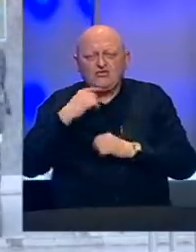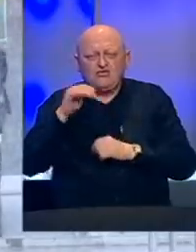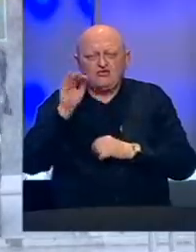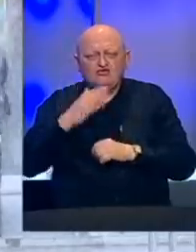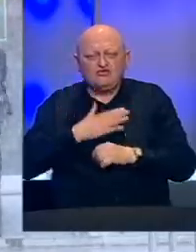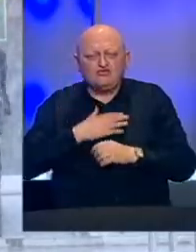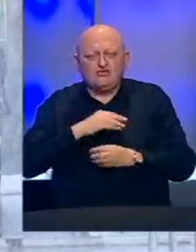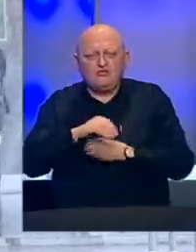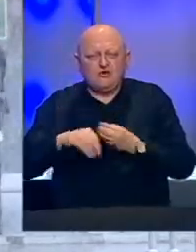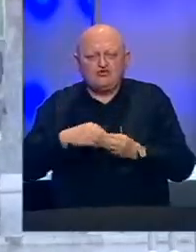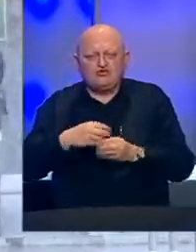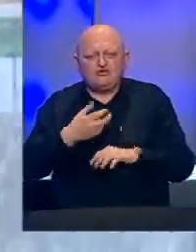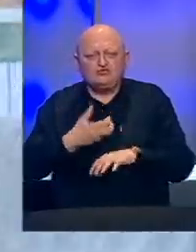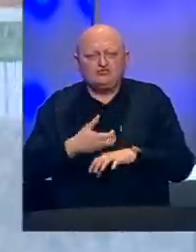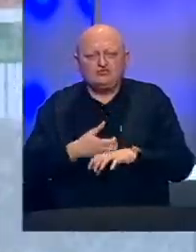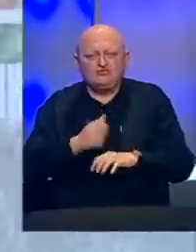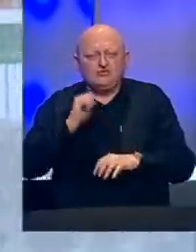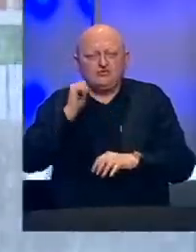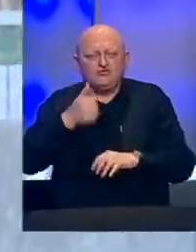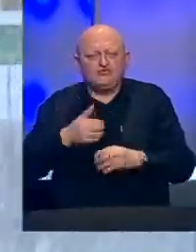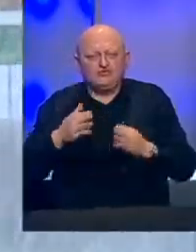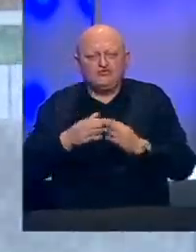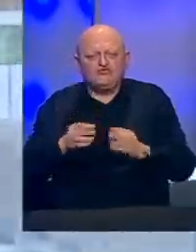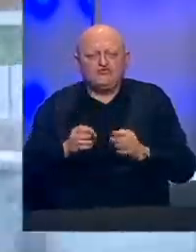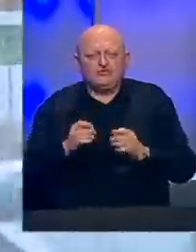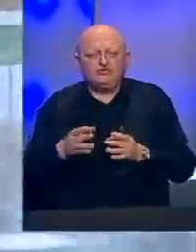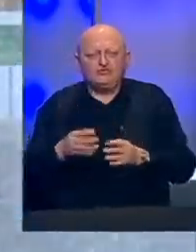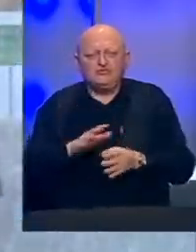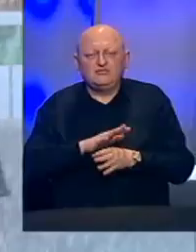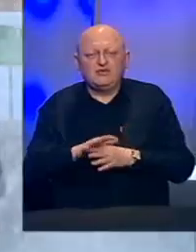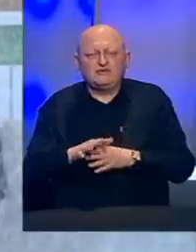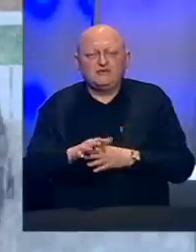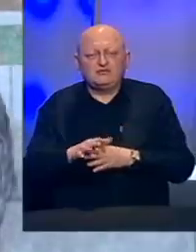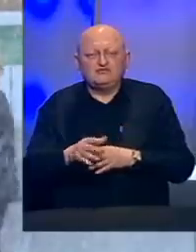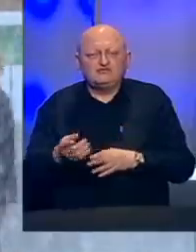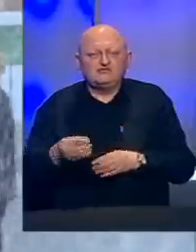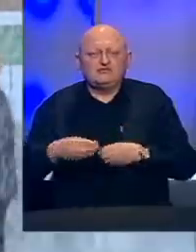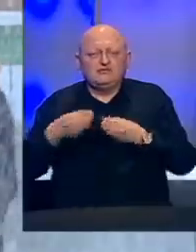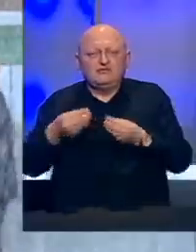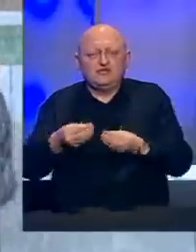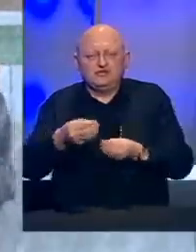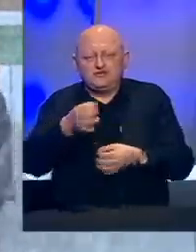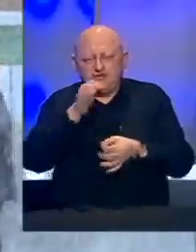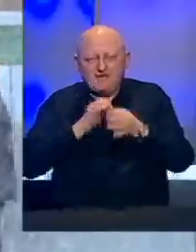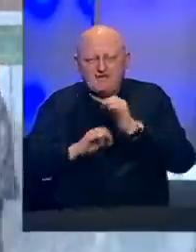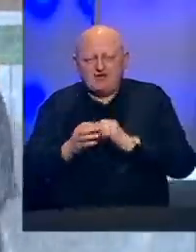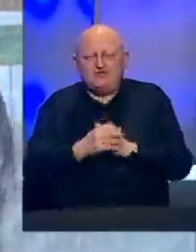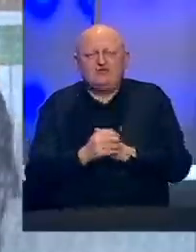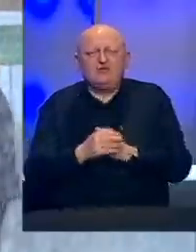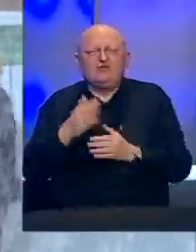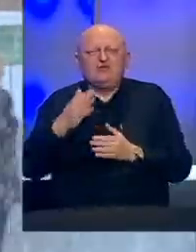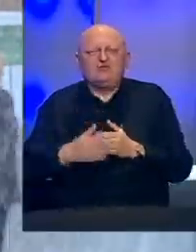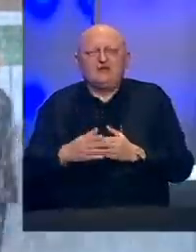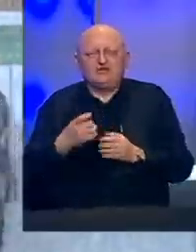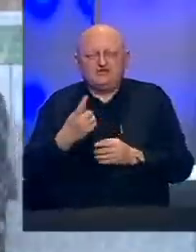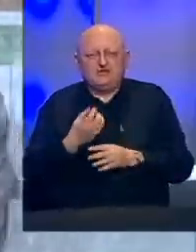jave svom porodičnom lijekaru i sutradan će im na kućnu adresu besplatno biti dostavljeni lijekovi. Za kraj